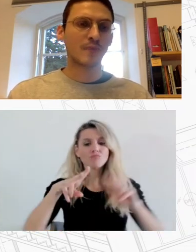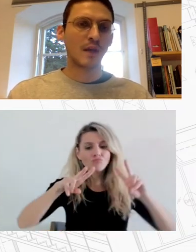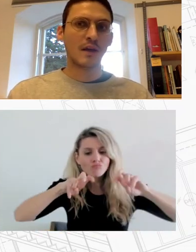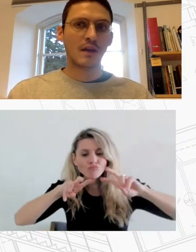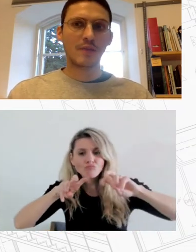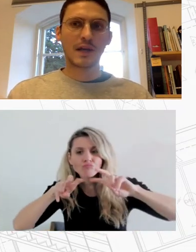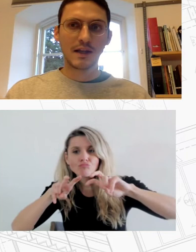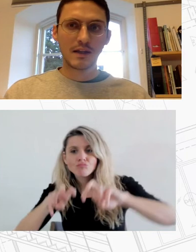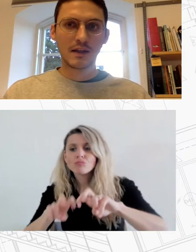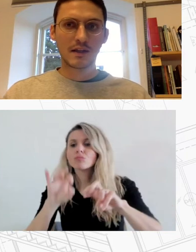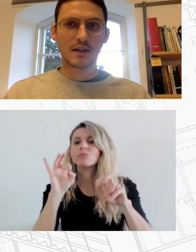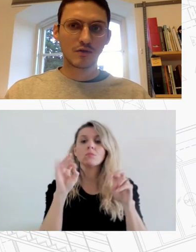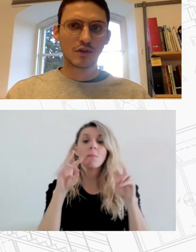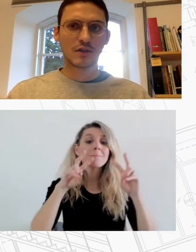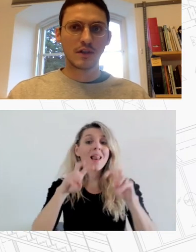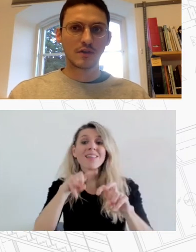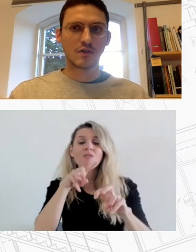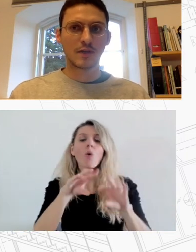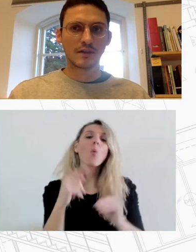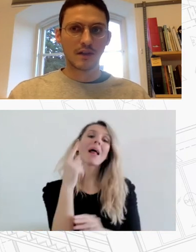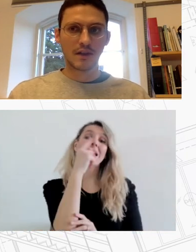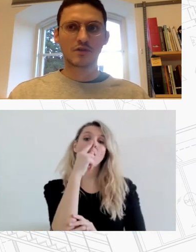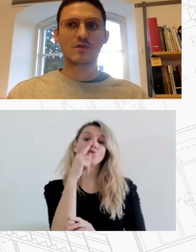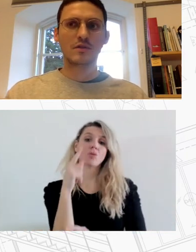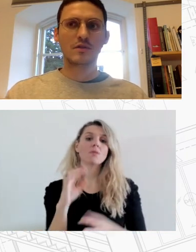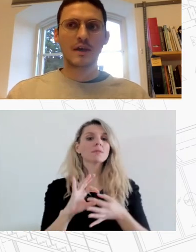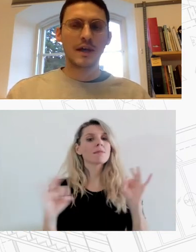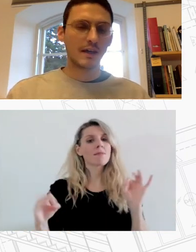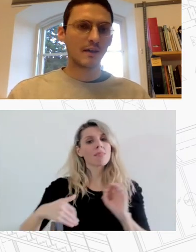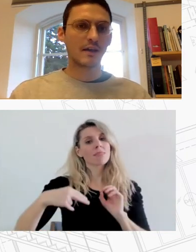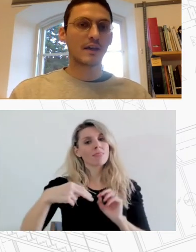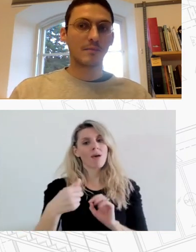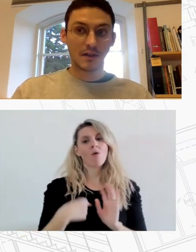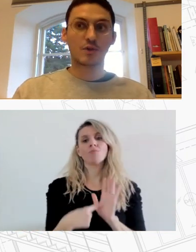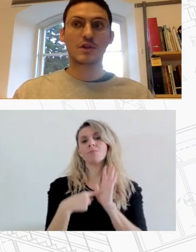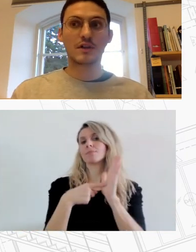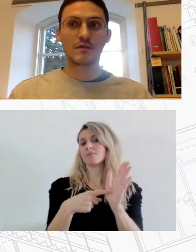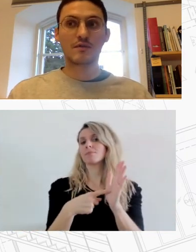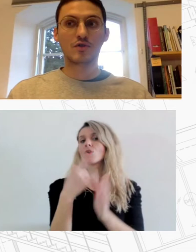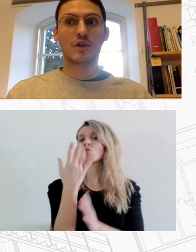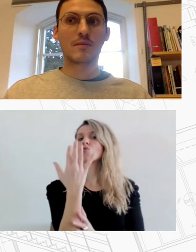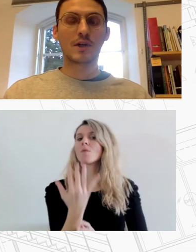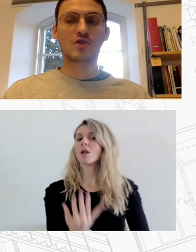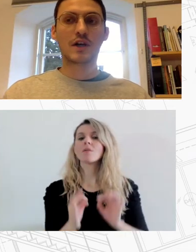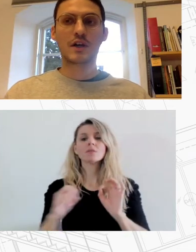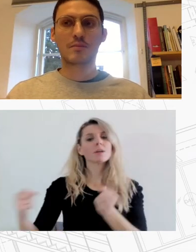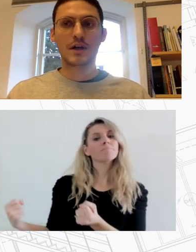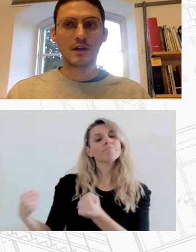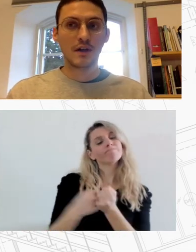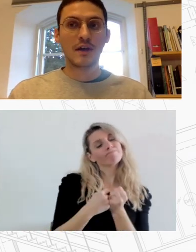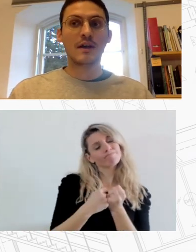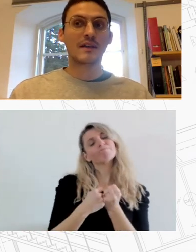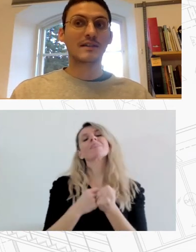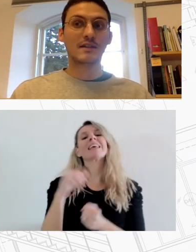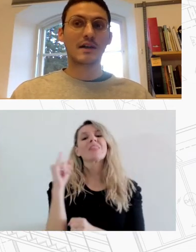Η μελέτη για την Νάουσα στοιχεία της οποίας θα δείξω έγινε και με την υποστήριξη βεβαίως του ιδρύματος Χάνρικ Πέλ